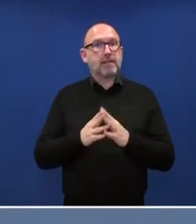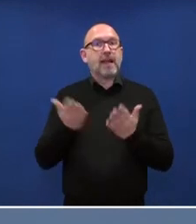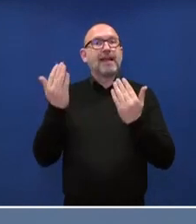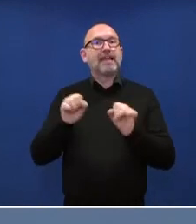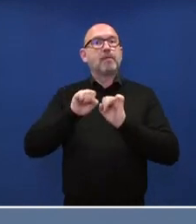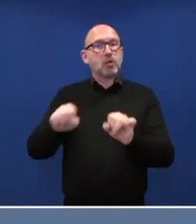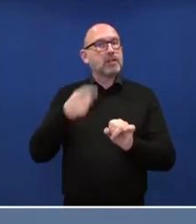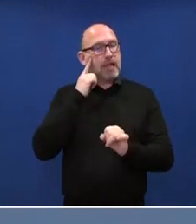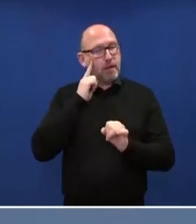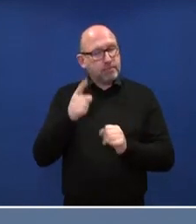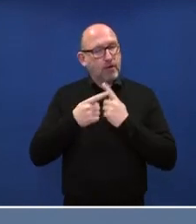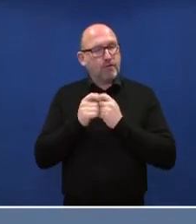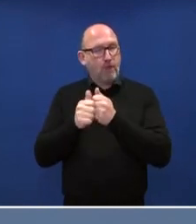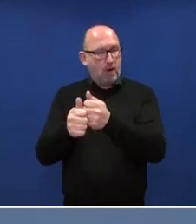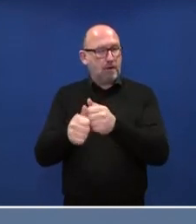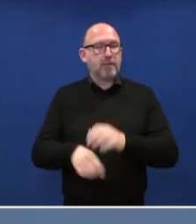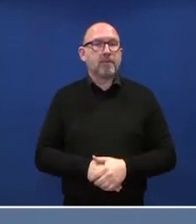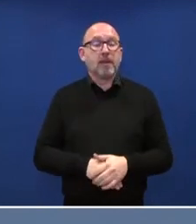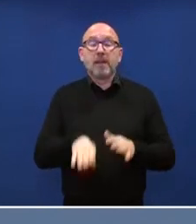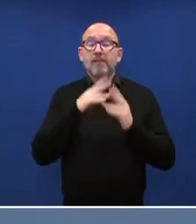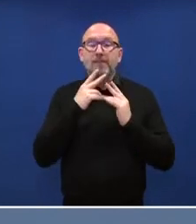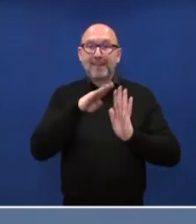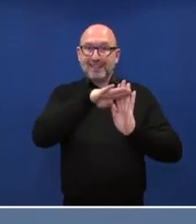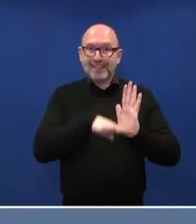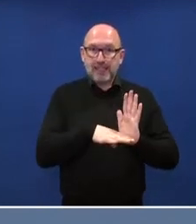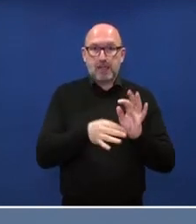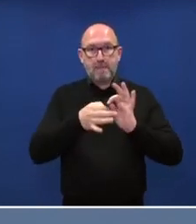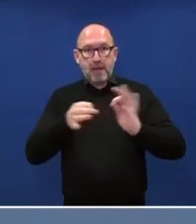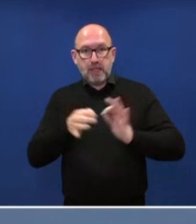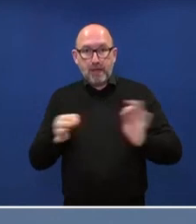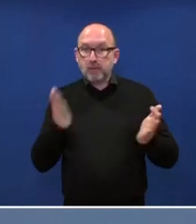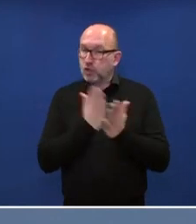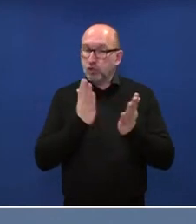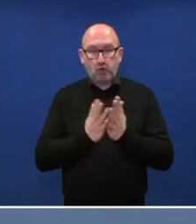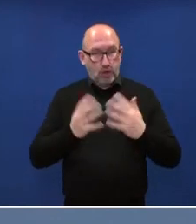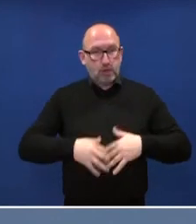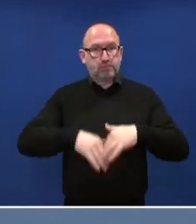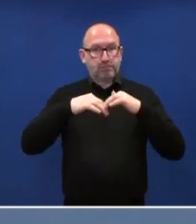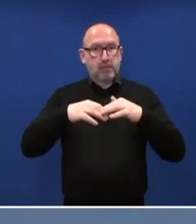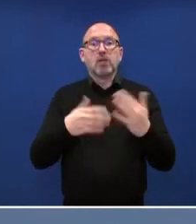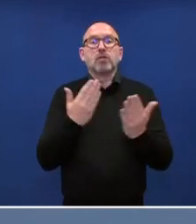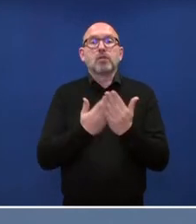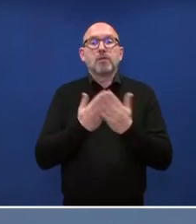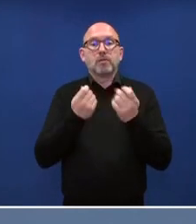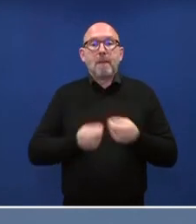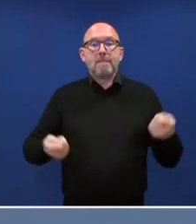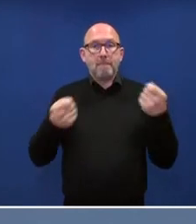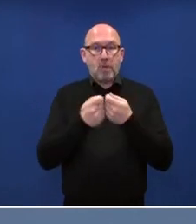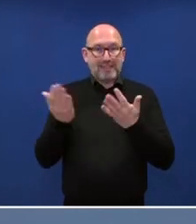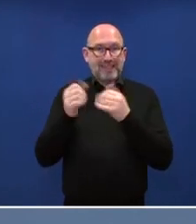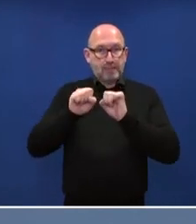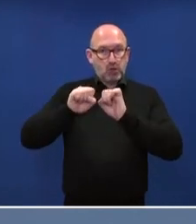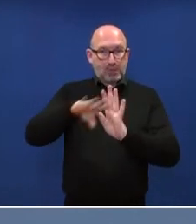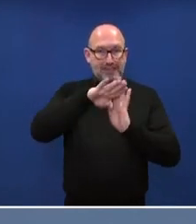stets im Blick. Viele relevante Gesetze und Maßnahmen des Klimaschutzprogramms sind bereits in Kraft getreten, wie das Bundesklimaschutzgesetz,